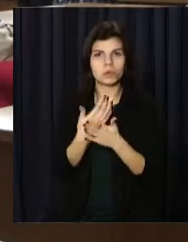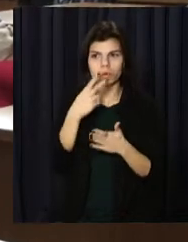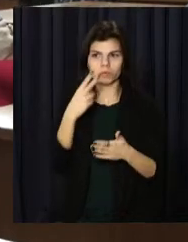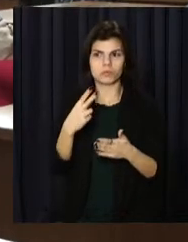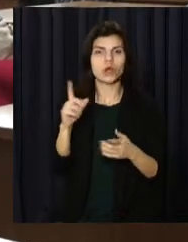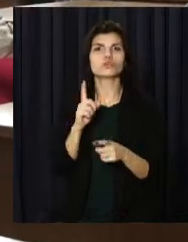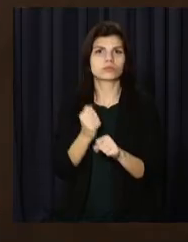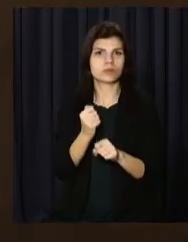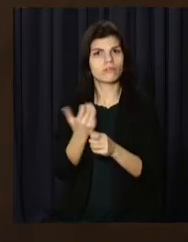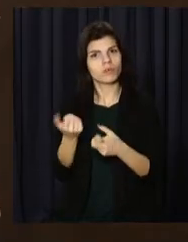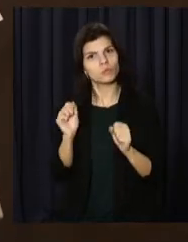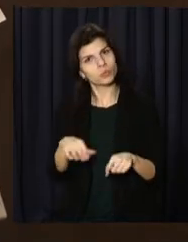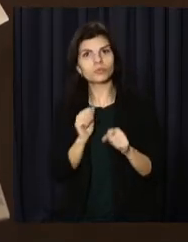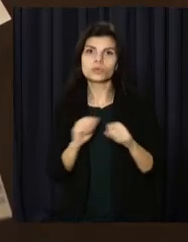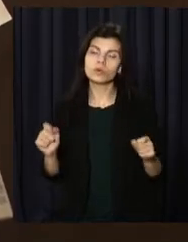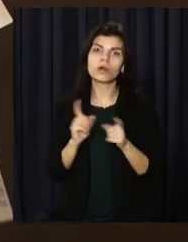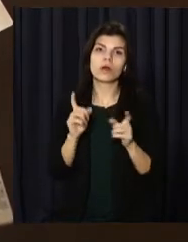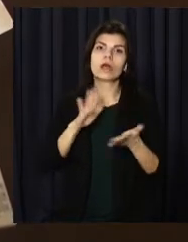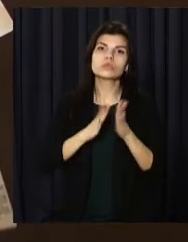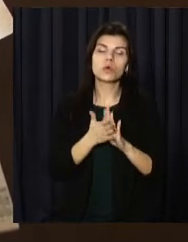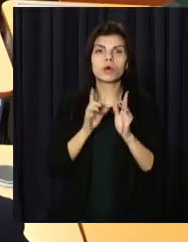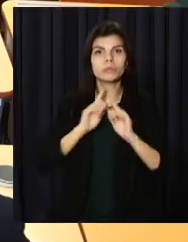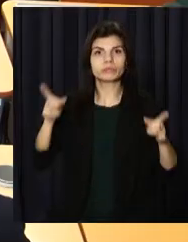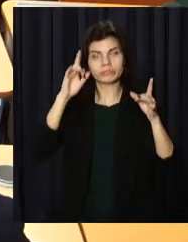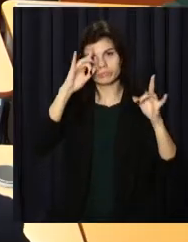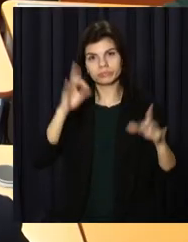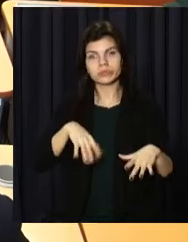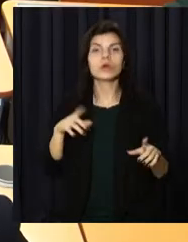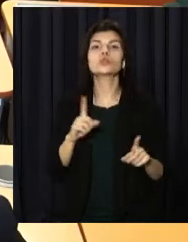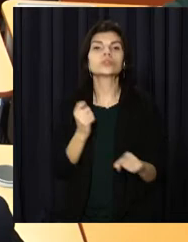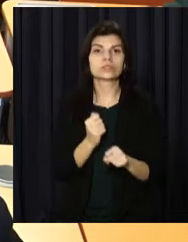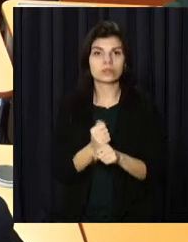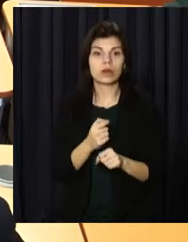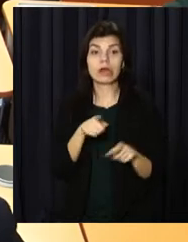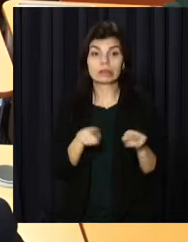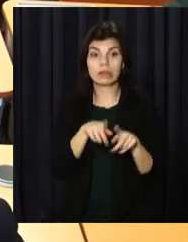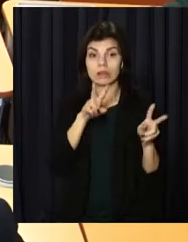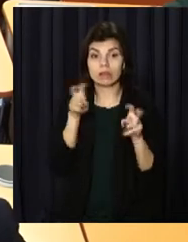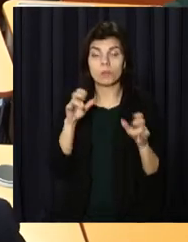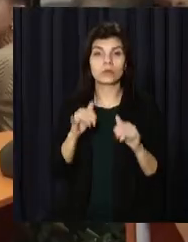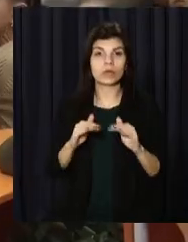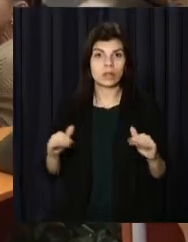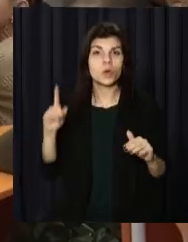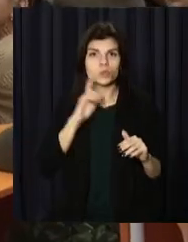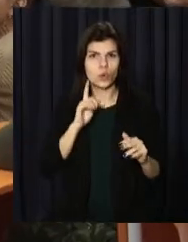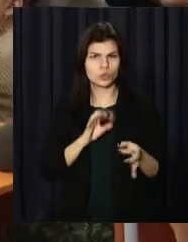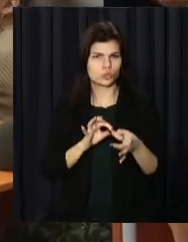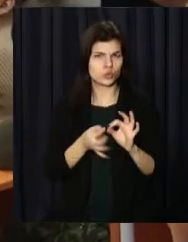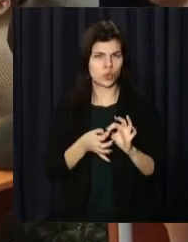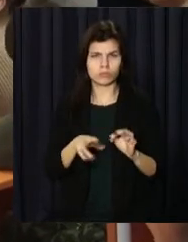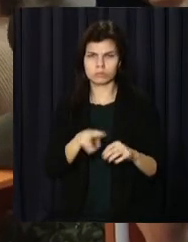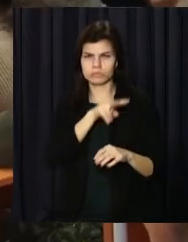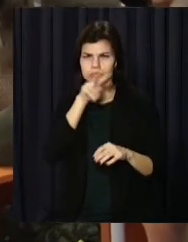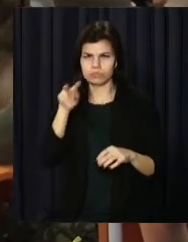випадку надзвичайної ситуації. Рятувальники зазначають, такі теми для малечі поки що складні для сприйняття, та